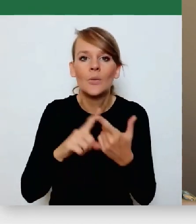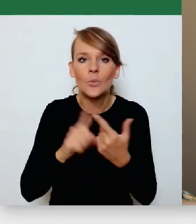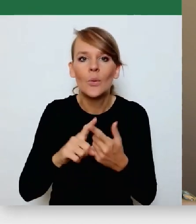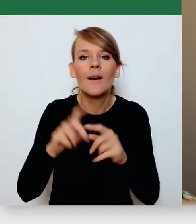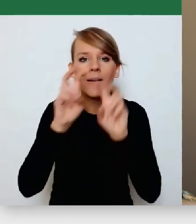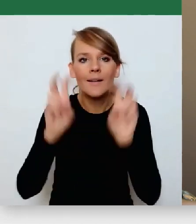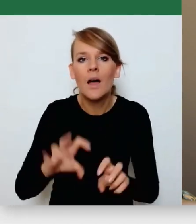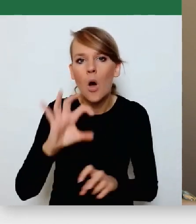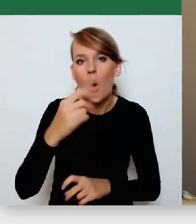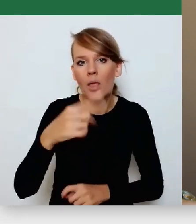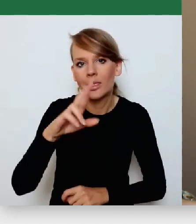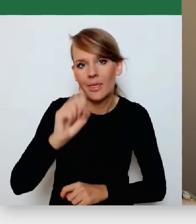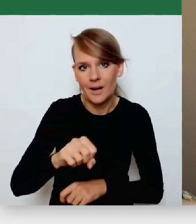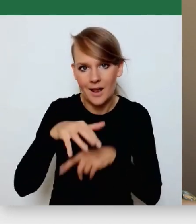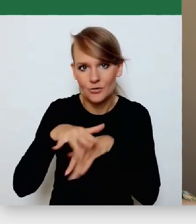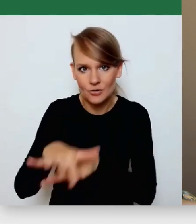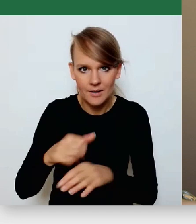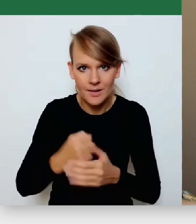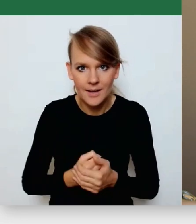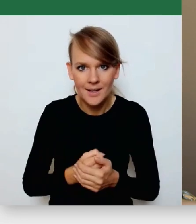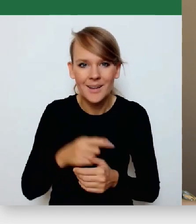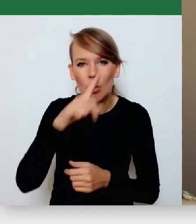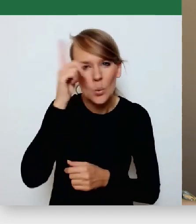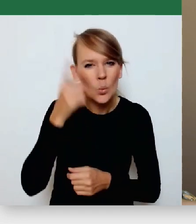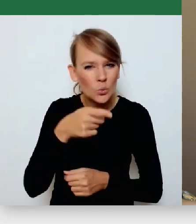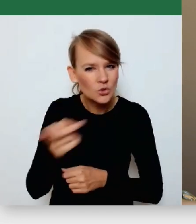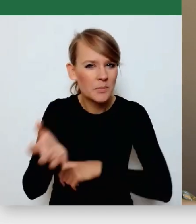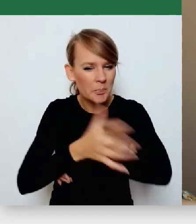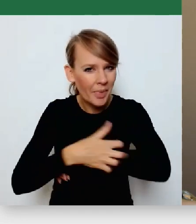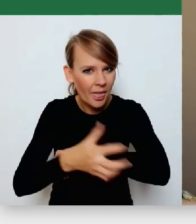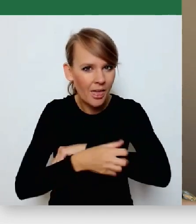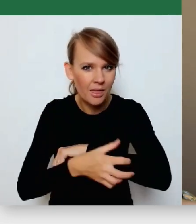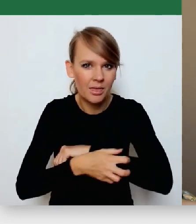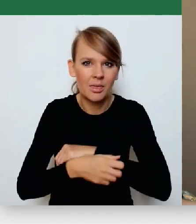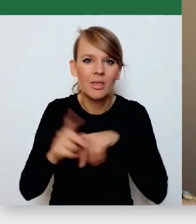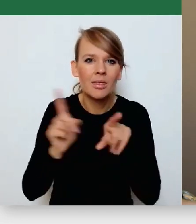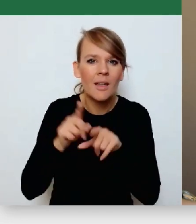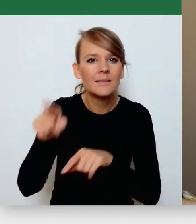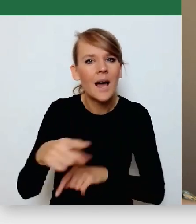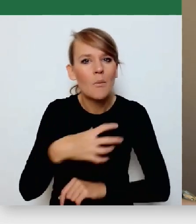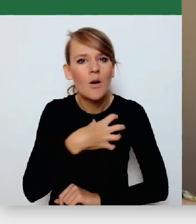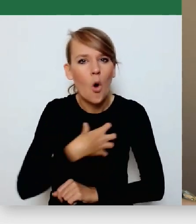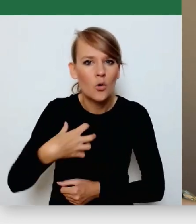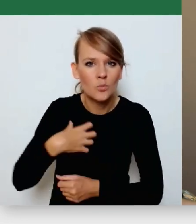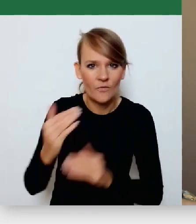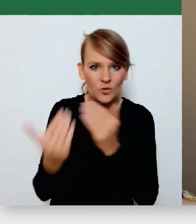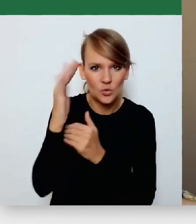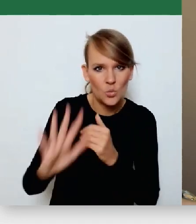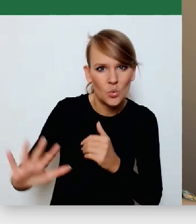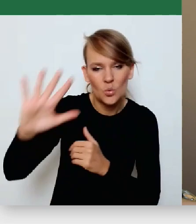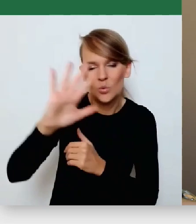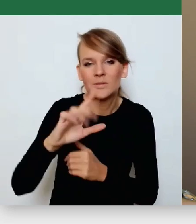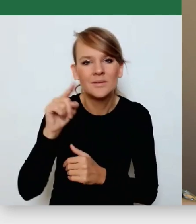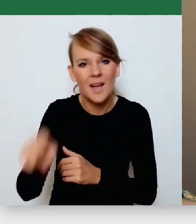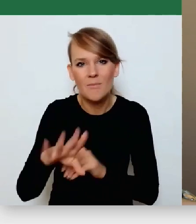I to są kryzysy zarówno tych biednych ludzi, ale także gospodarcze tamtej ściany wschodniej, bo tam jest ewidentnie